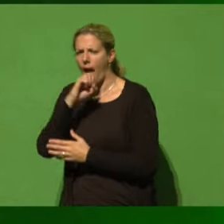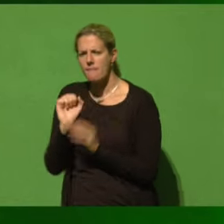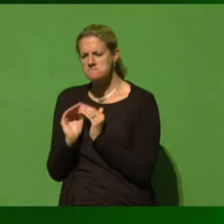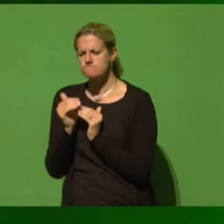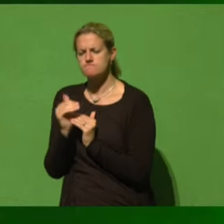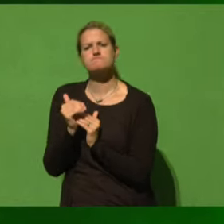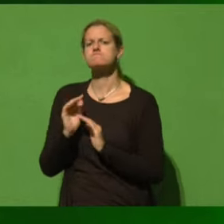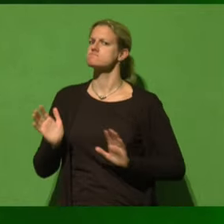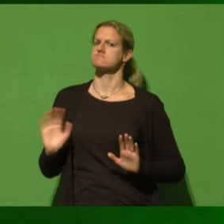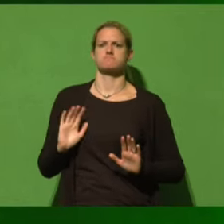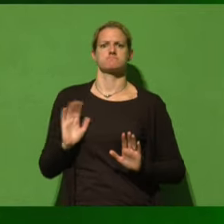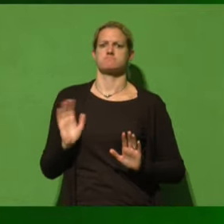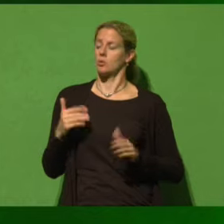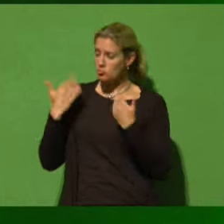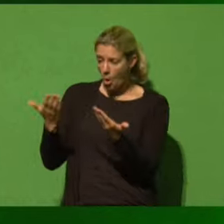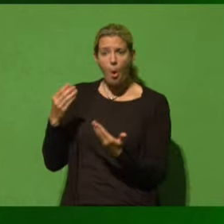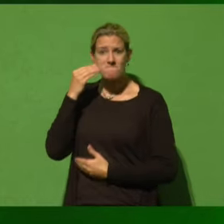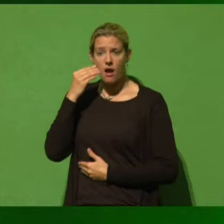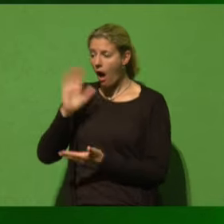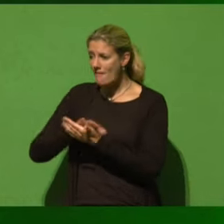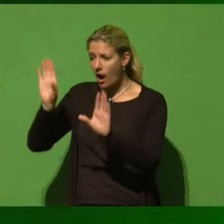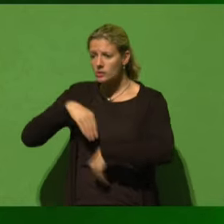diesen Skandal einfach schlichtweg nicht durchgehen lassen.